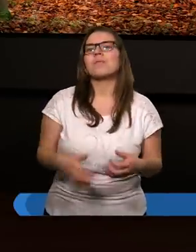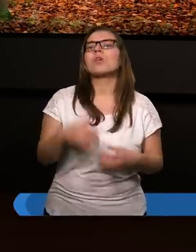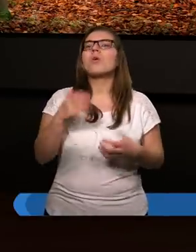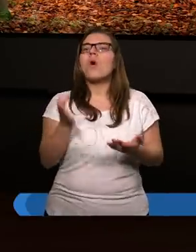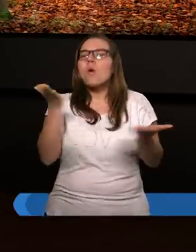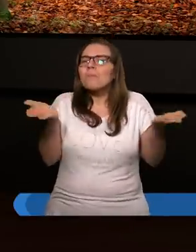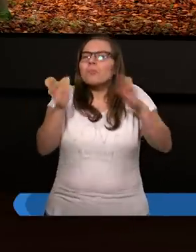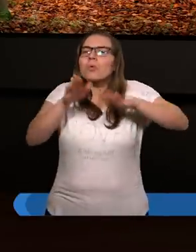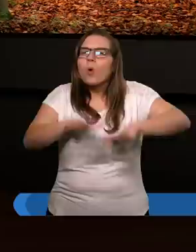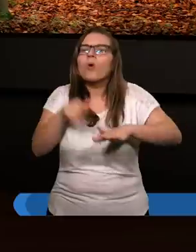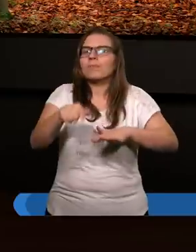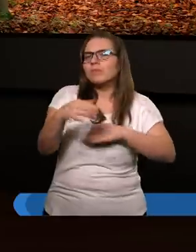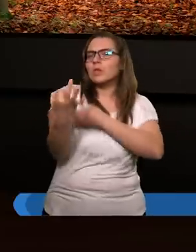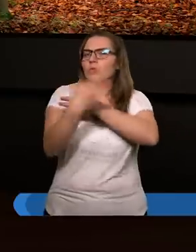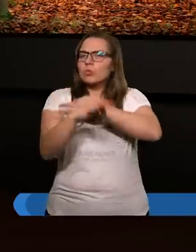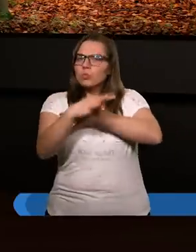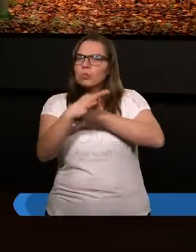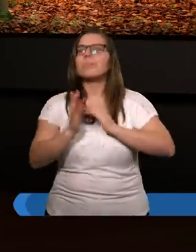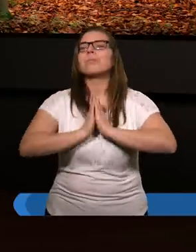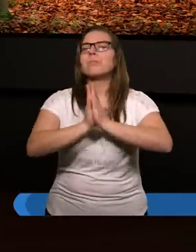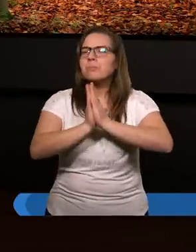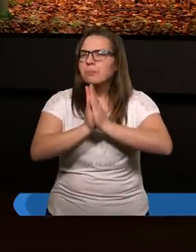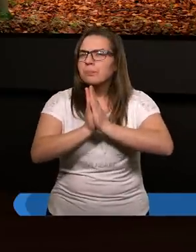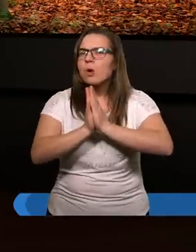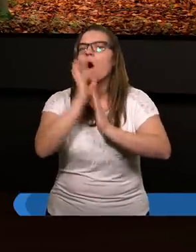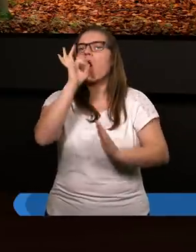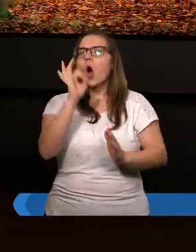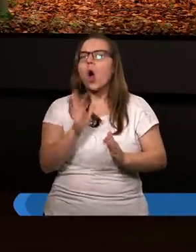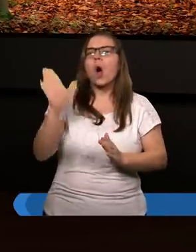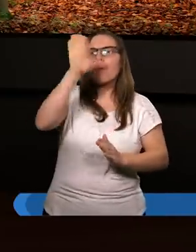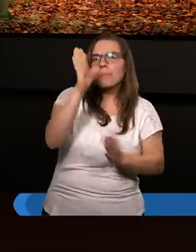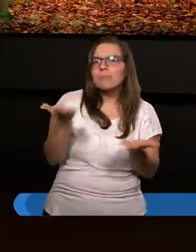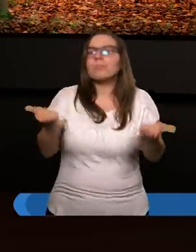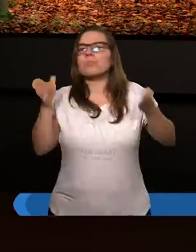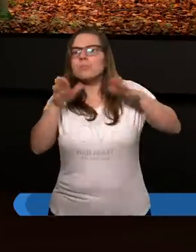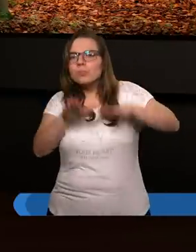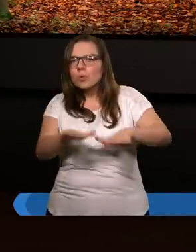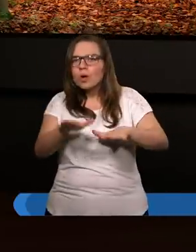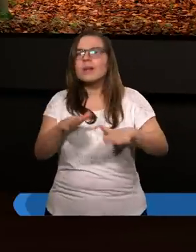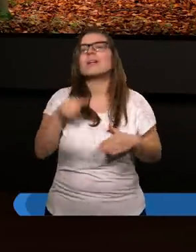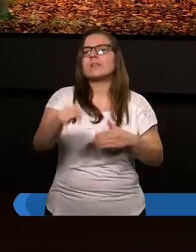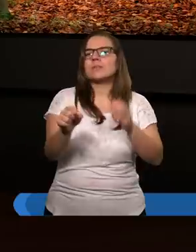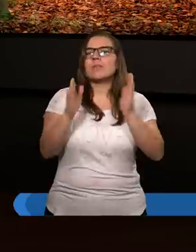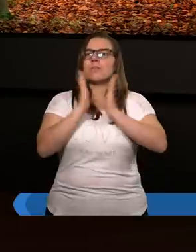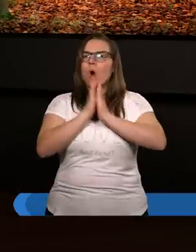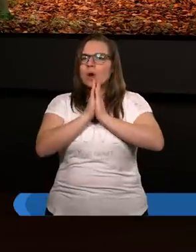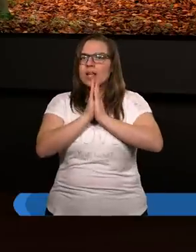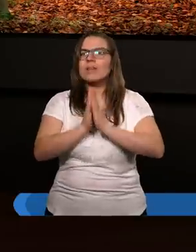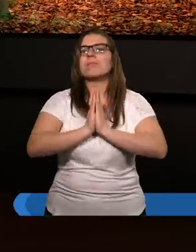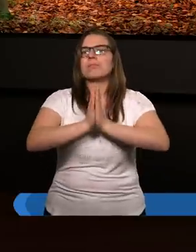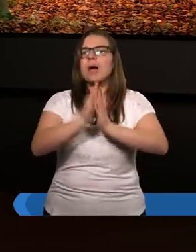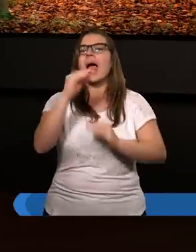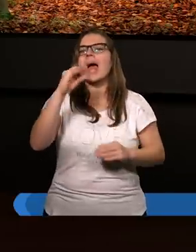błogosławił to studium, poprosimy o błogosławieństwo i o modlitwę.